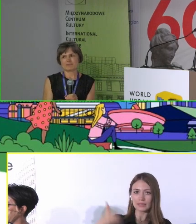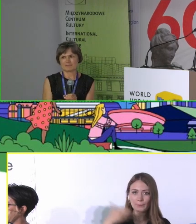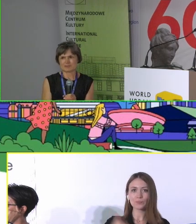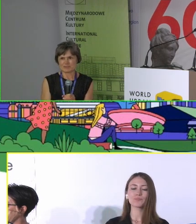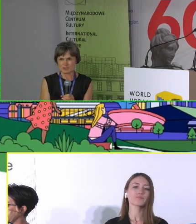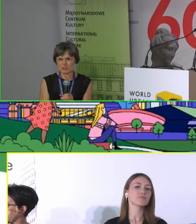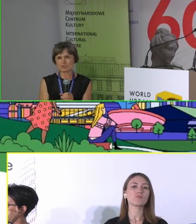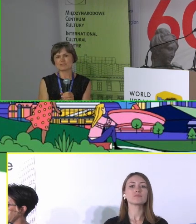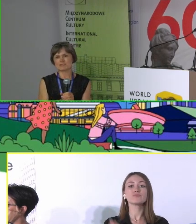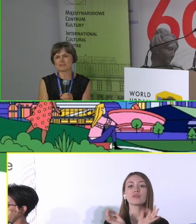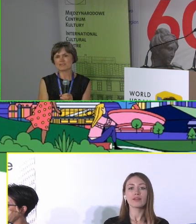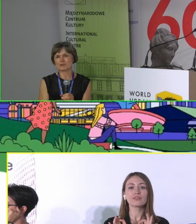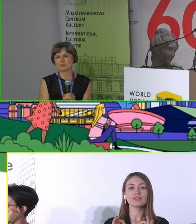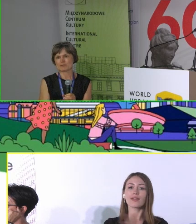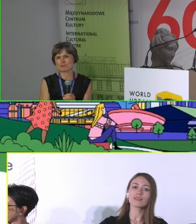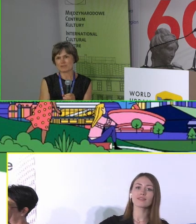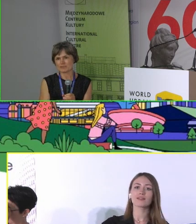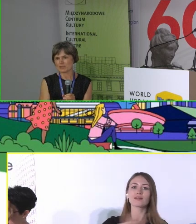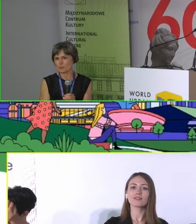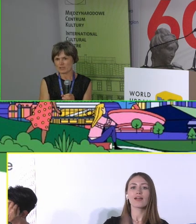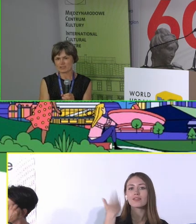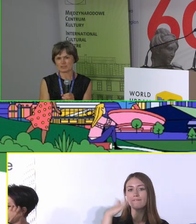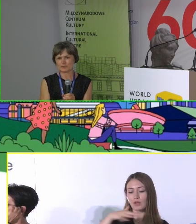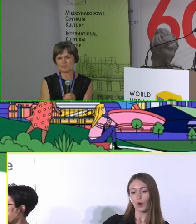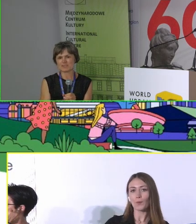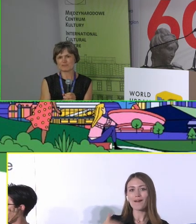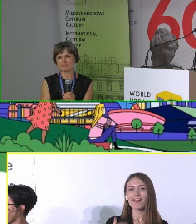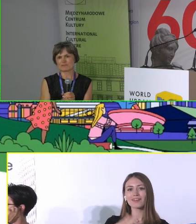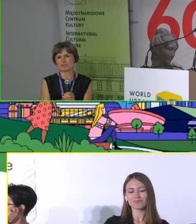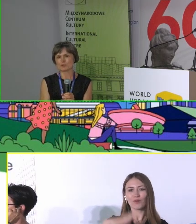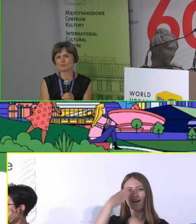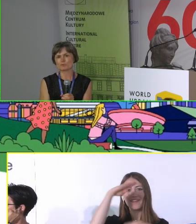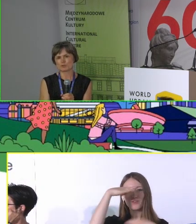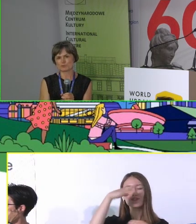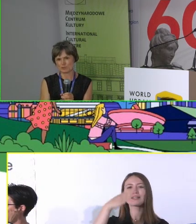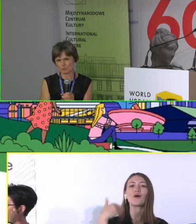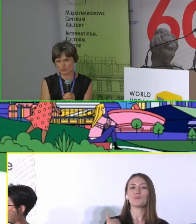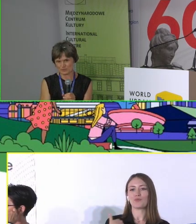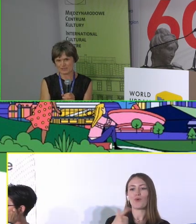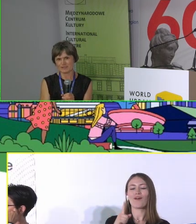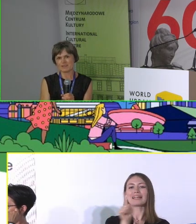Dziś na terenie dawnej kopalni Katowice zadomowiło się Muzeum Śląskie.